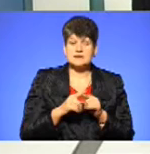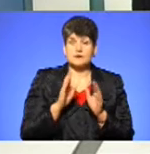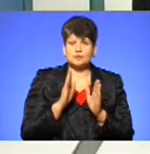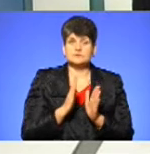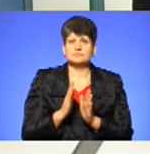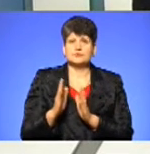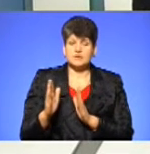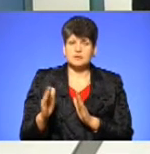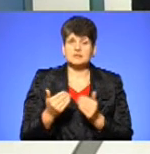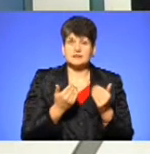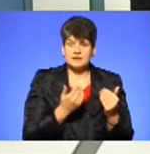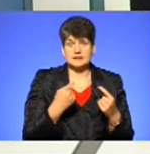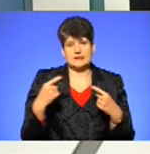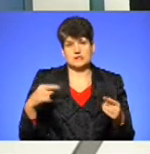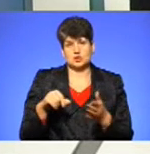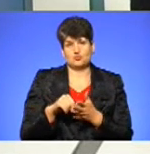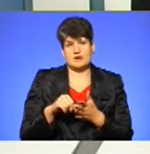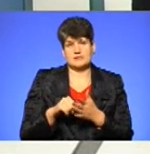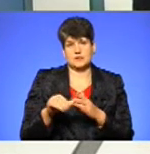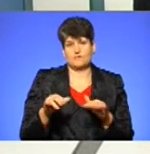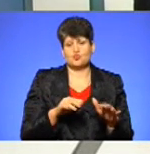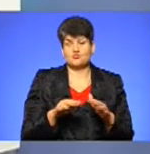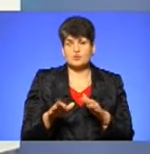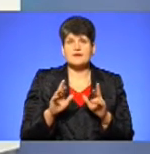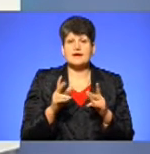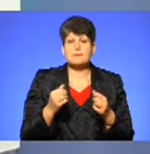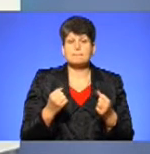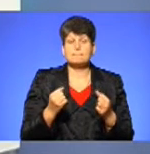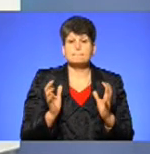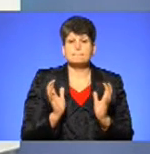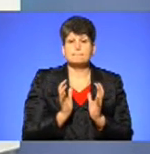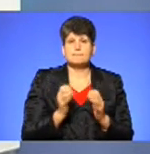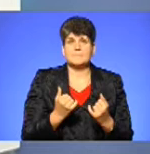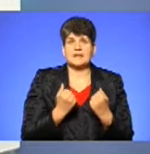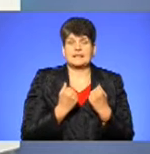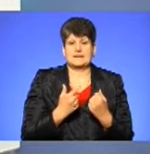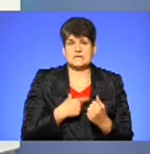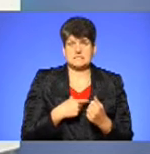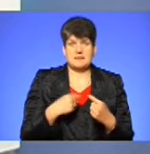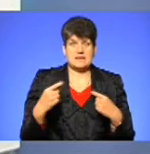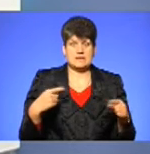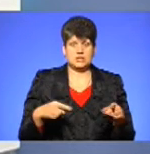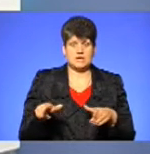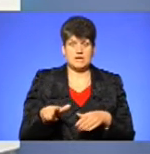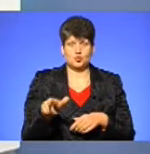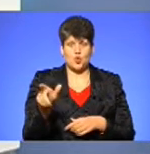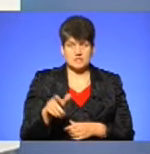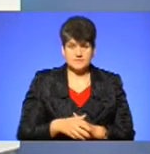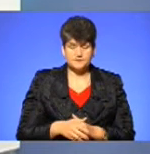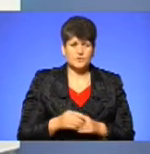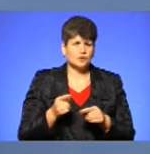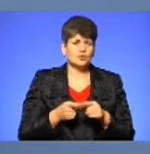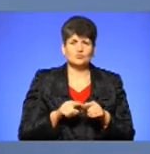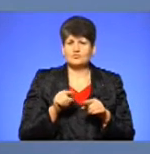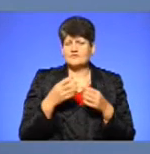зокрема, їх і інших учасників дорожнього руху. Як вберегти себе та інших на дорозі? Поради? Тут все просто,